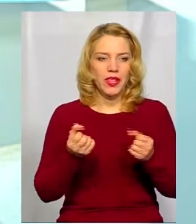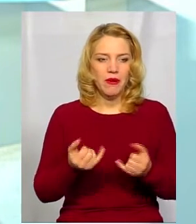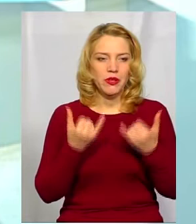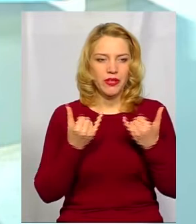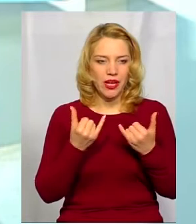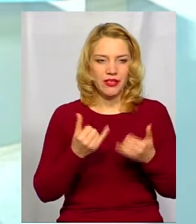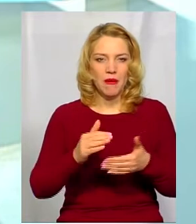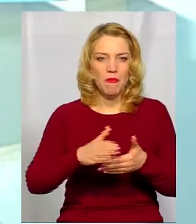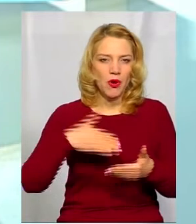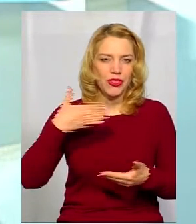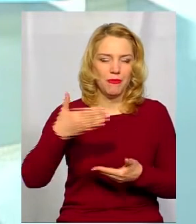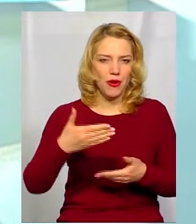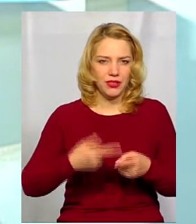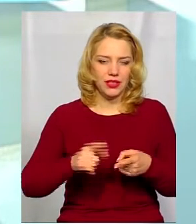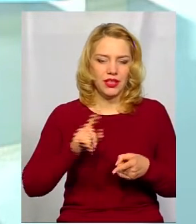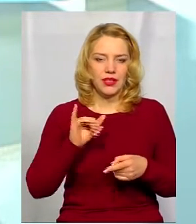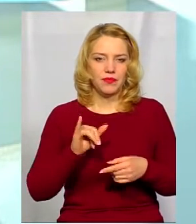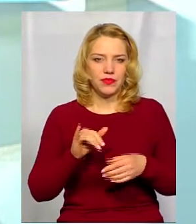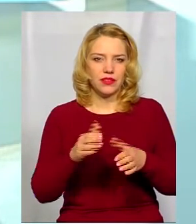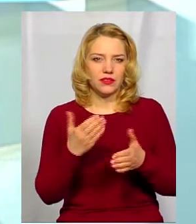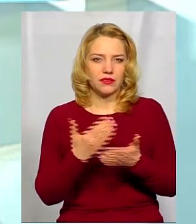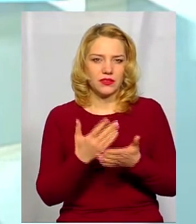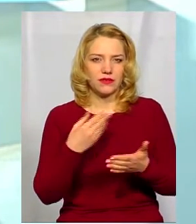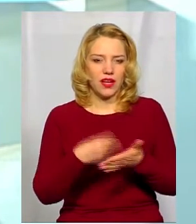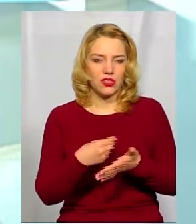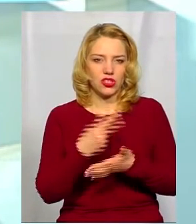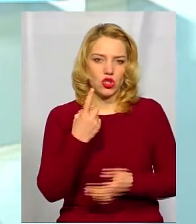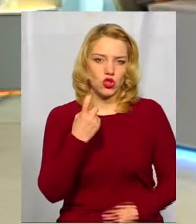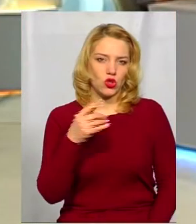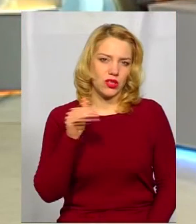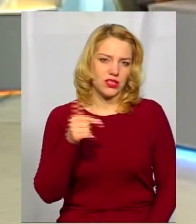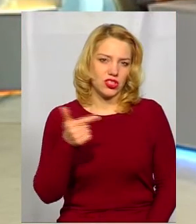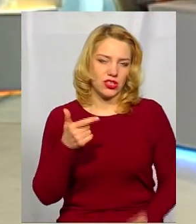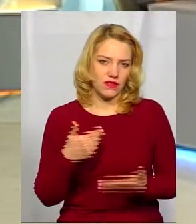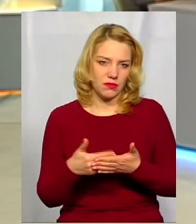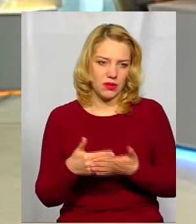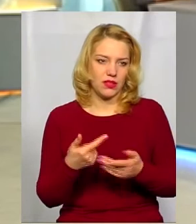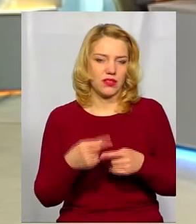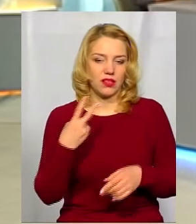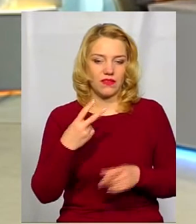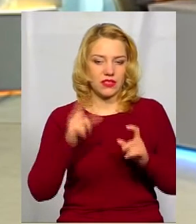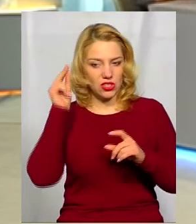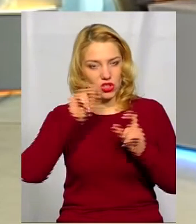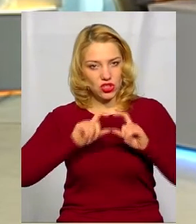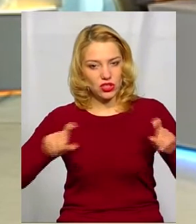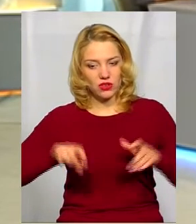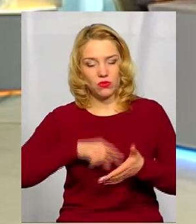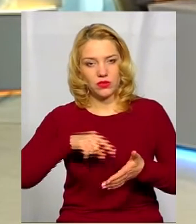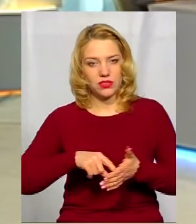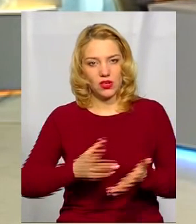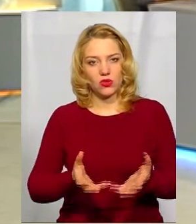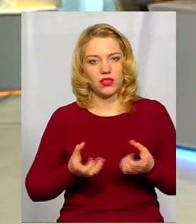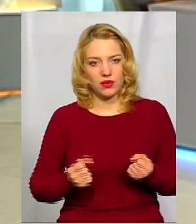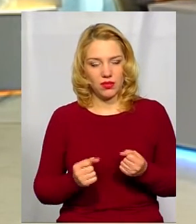мультиборди. Вартість кожної з них десь понад 100 тисяч гривень. Зараз, наприклад, 20 шкіл в місті отримали